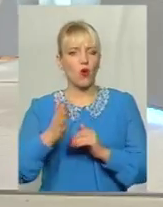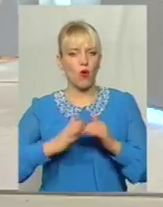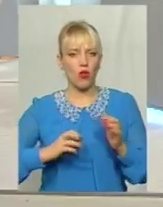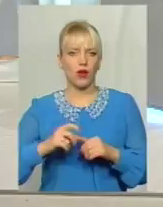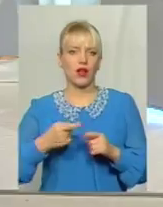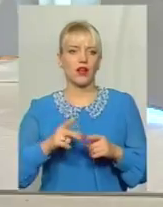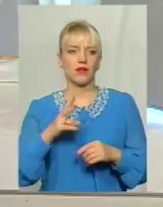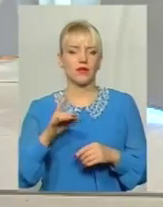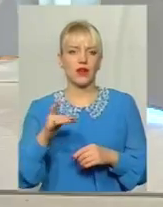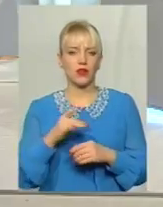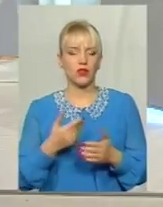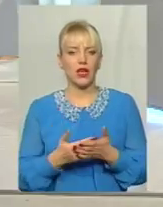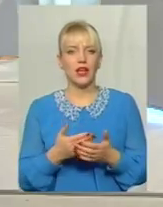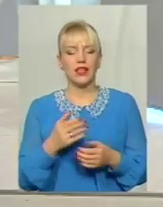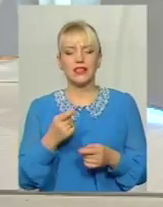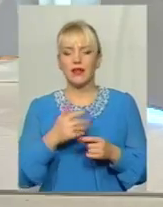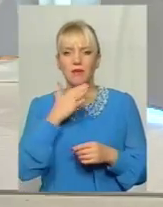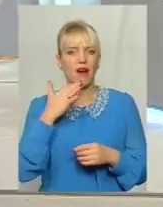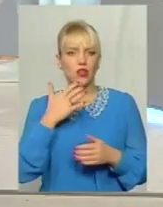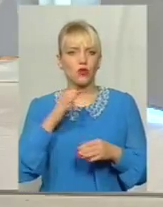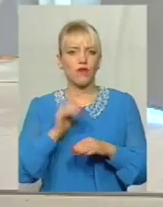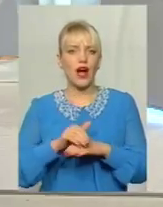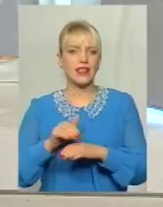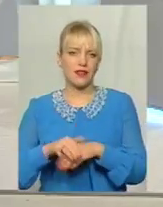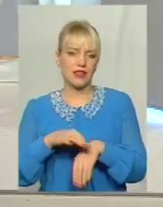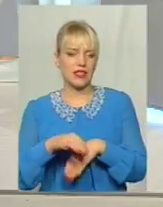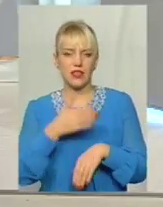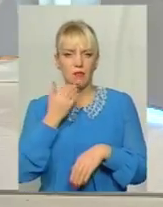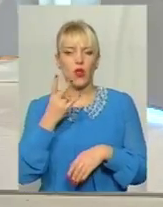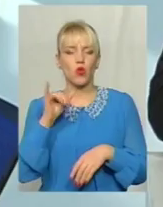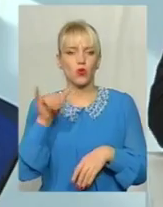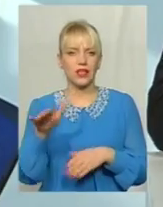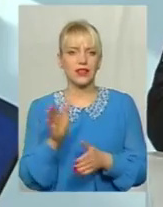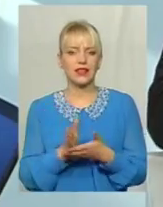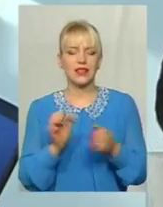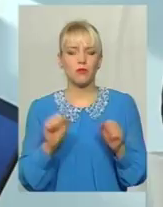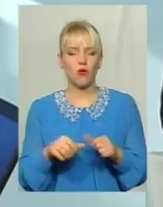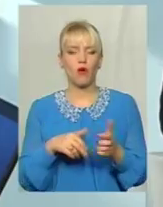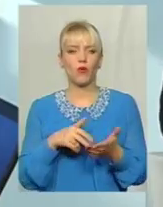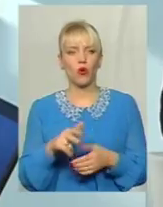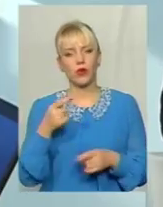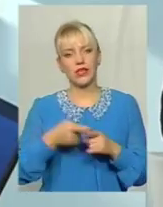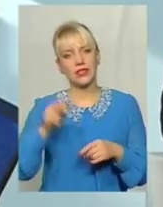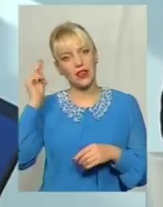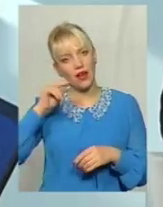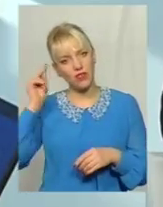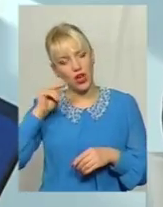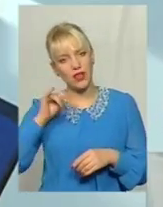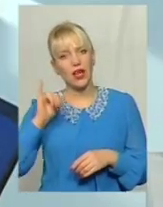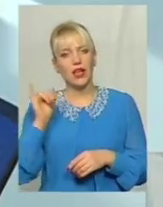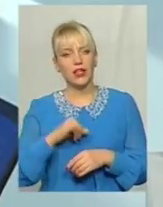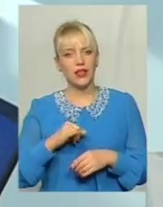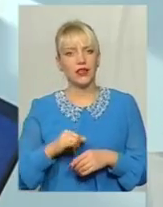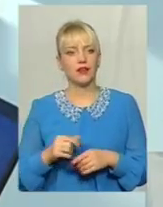не так багато цих фактів насильства Але разом з тим в них є змога проходити це навчання, цю